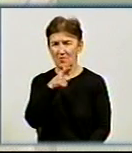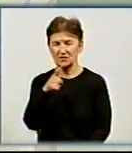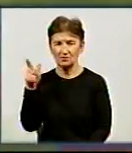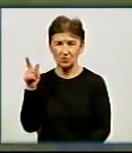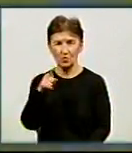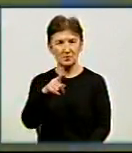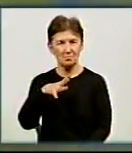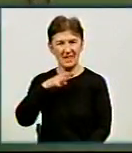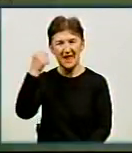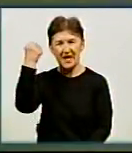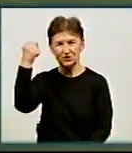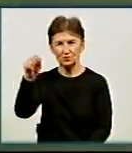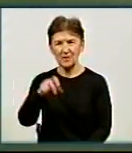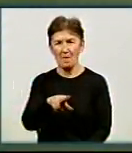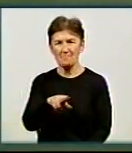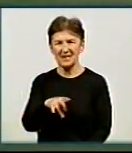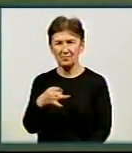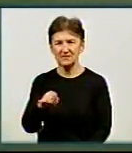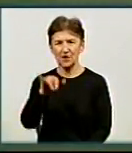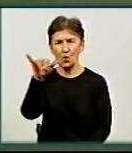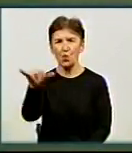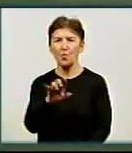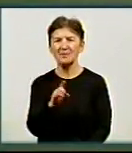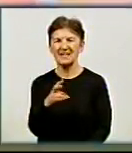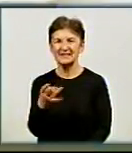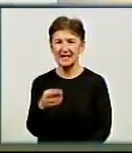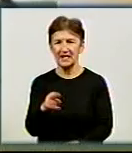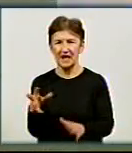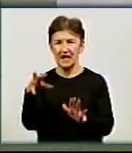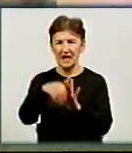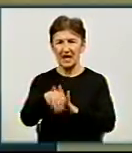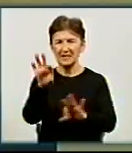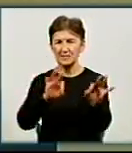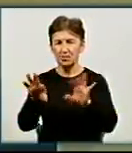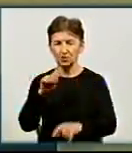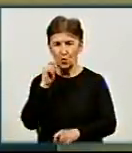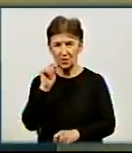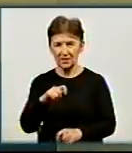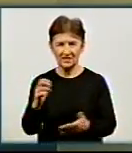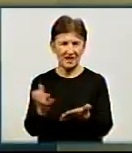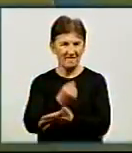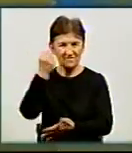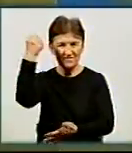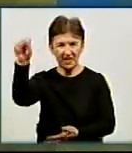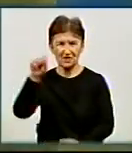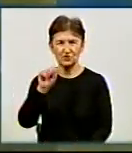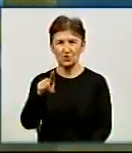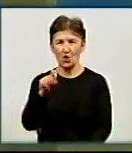Євген став чемпіоном паралімпійських ігор у Бразилії. Торік у складі збірної України виграв і золото Чемпіонату світу.